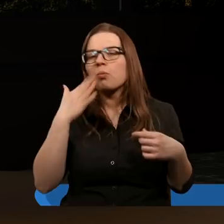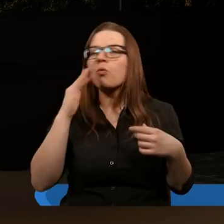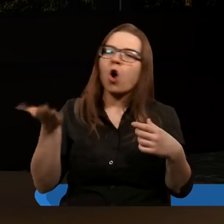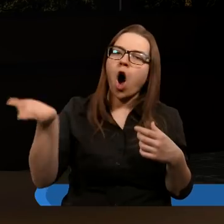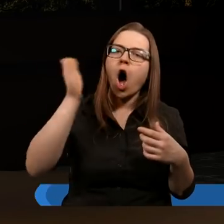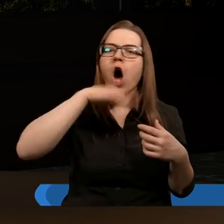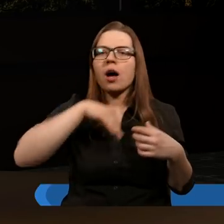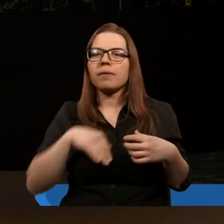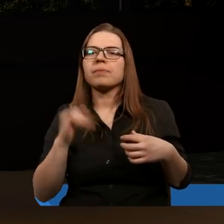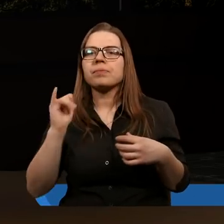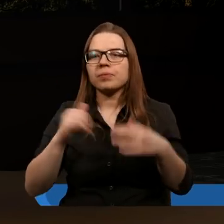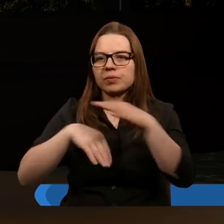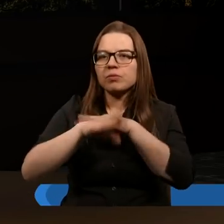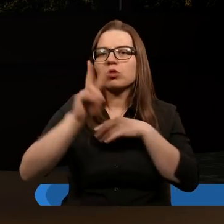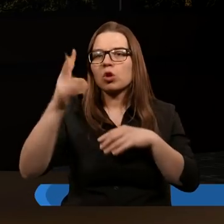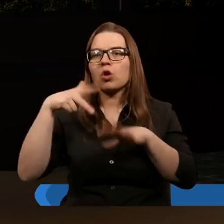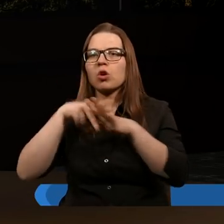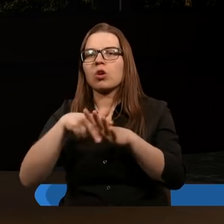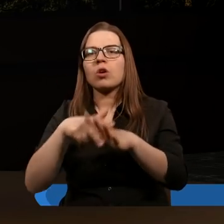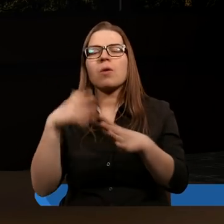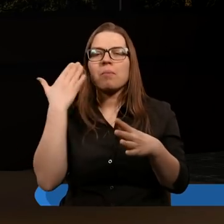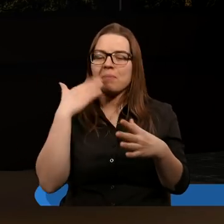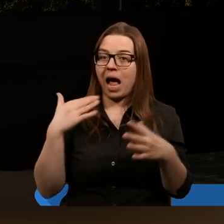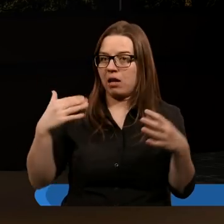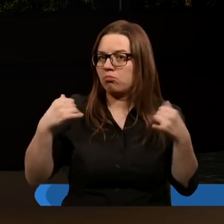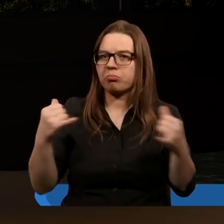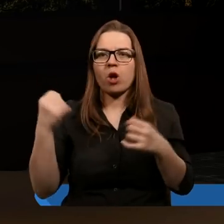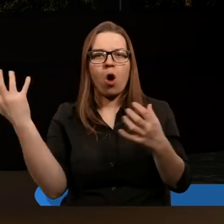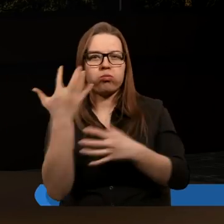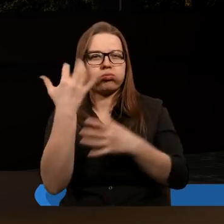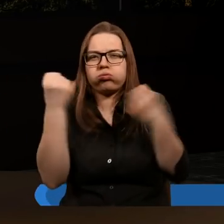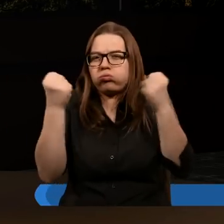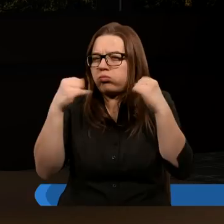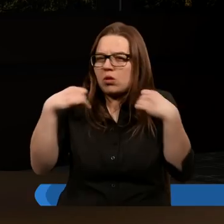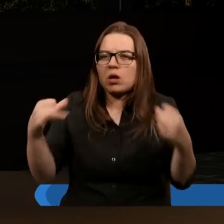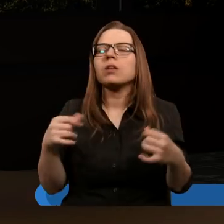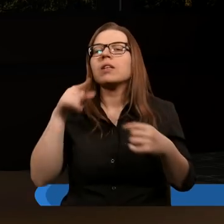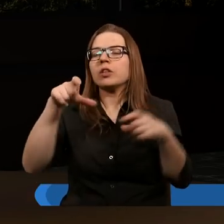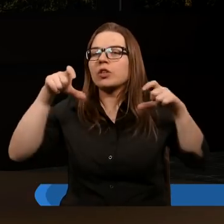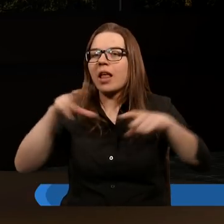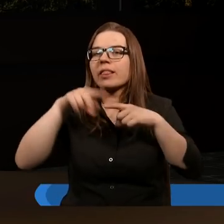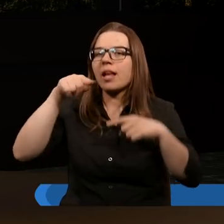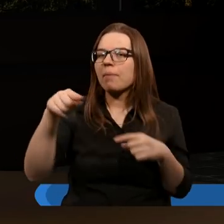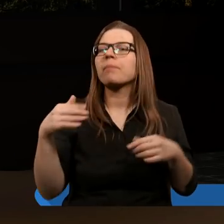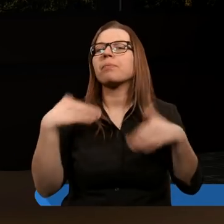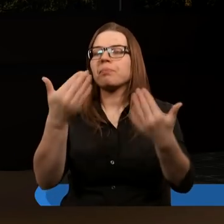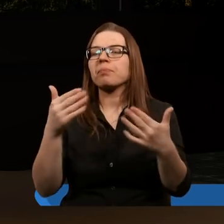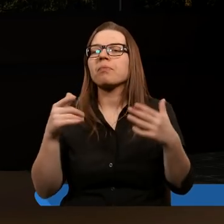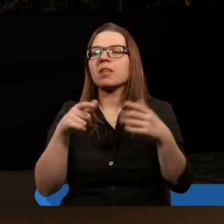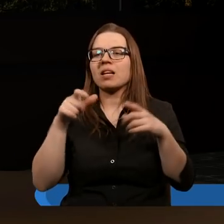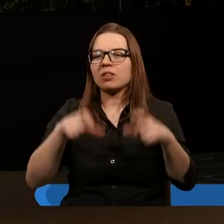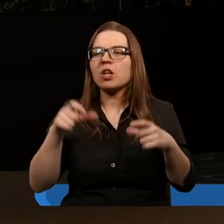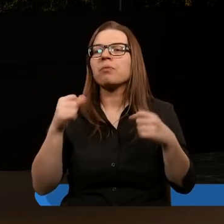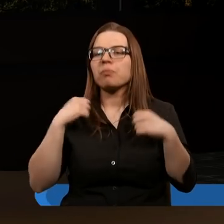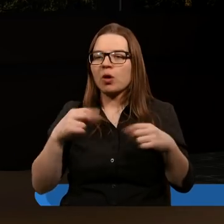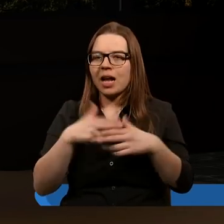i wyszedł drugi koń barwy ognistej, a temu, który siedział na nim, dano moc zakłócić